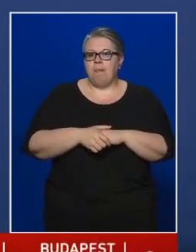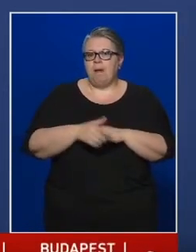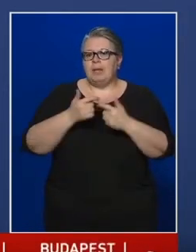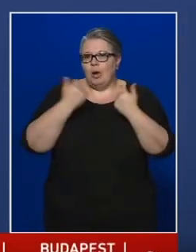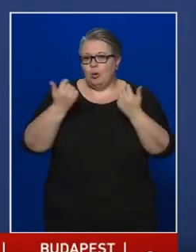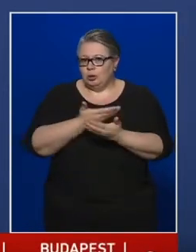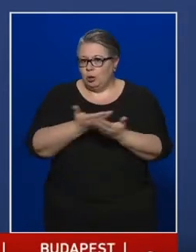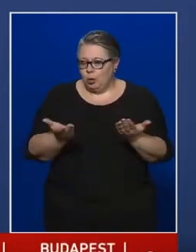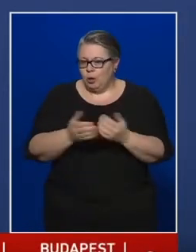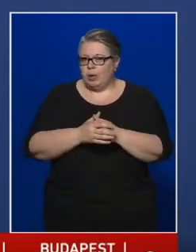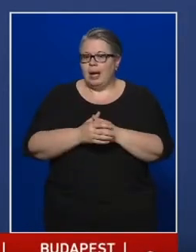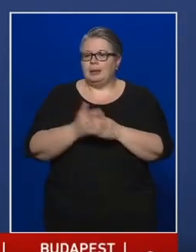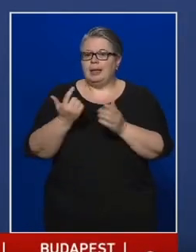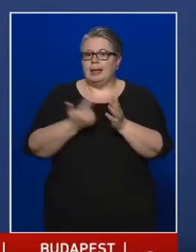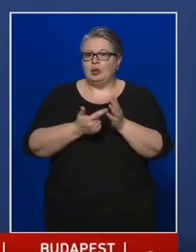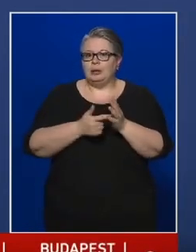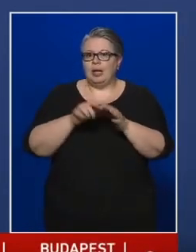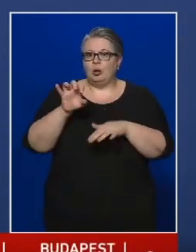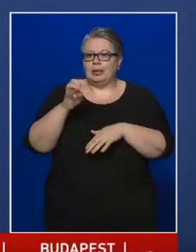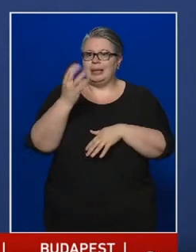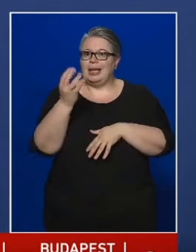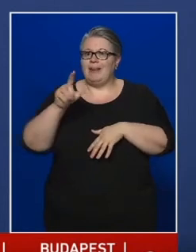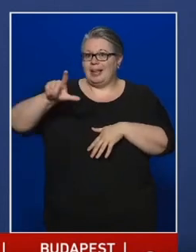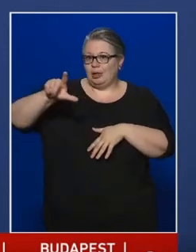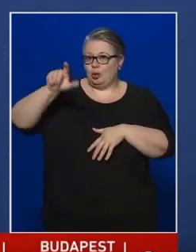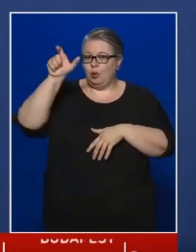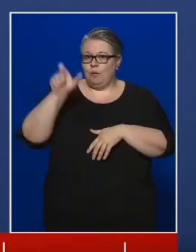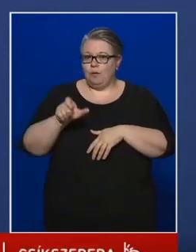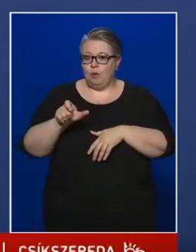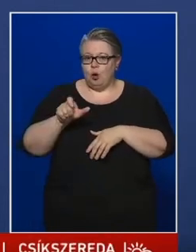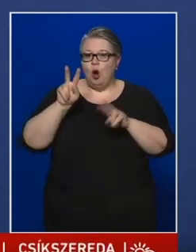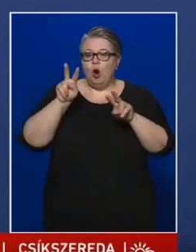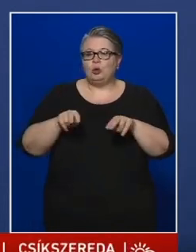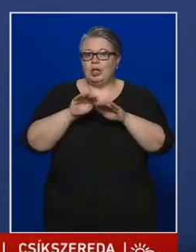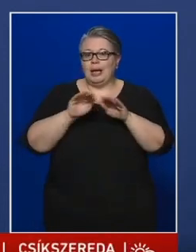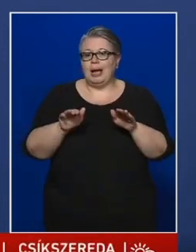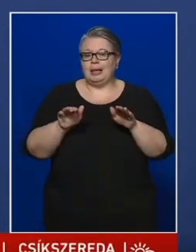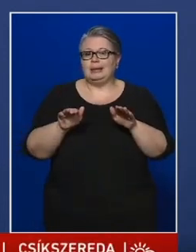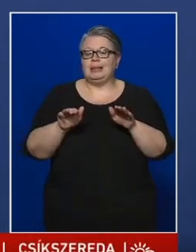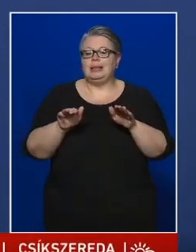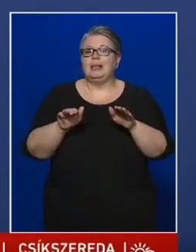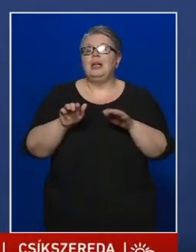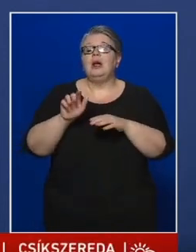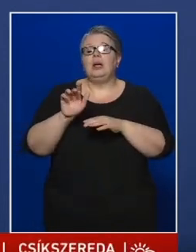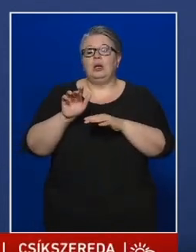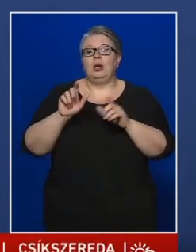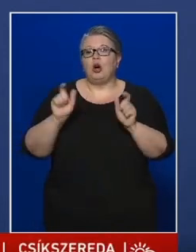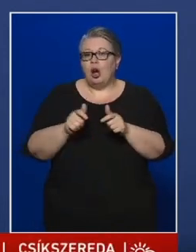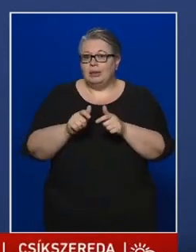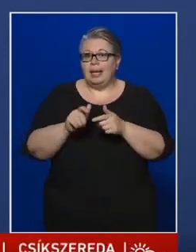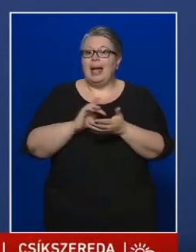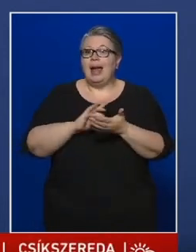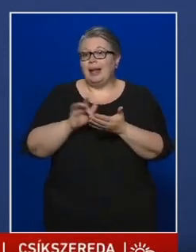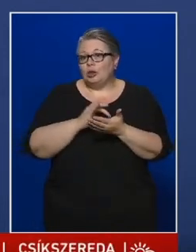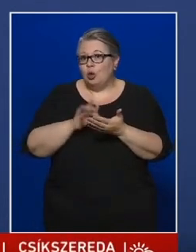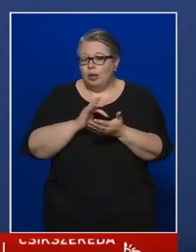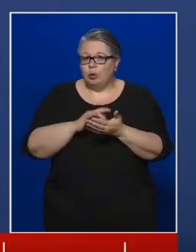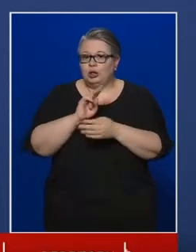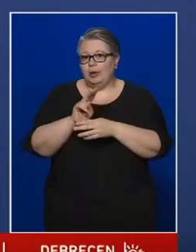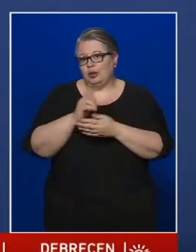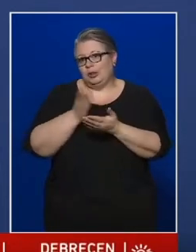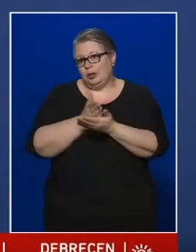Tájékoztatom Önöket, hogy 2542-re emelkedett a hatósági házi karantén elektronikus ellenőrzését szolgáló,